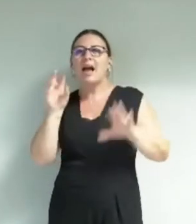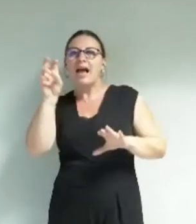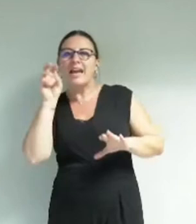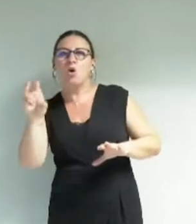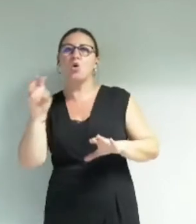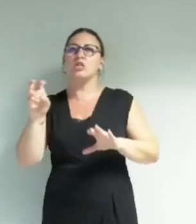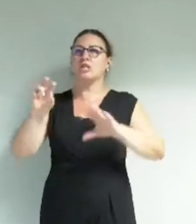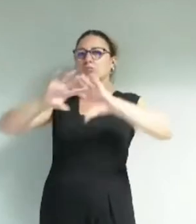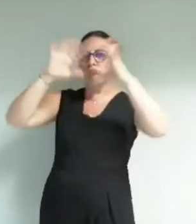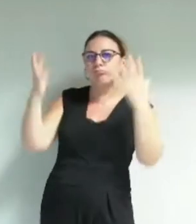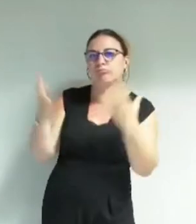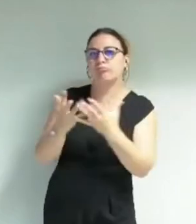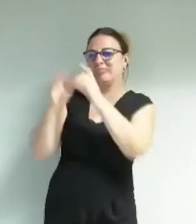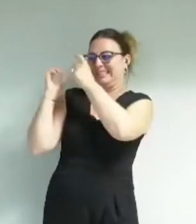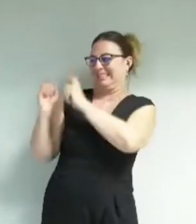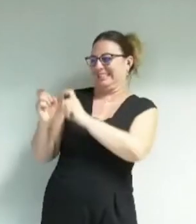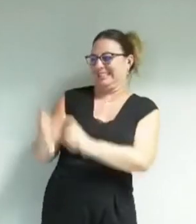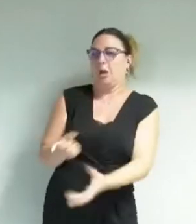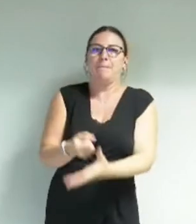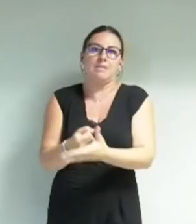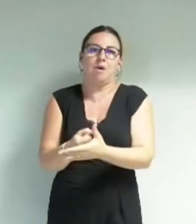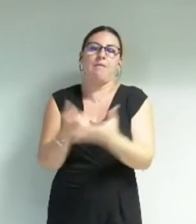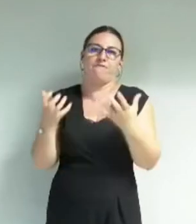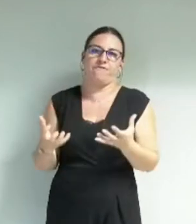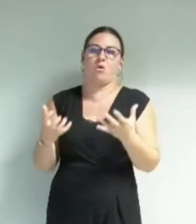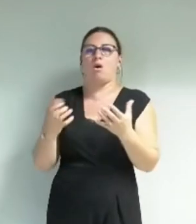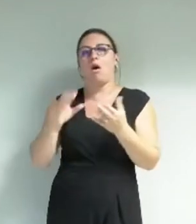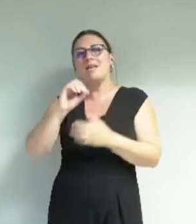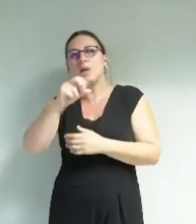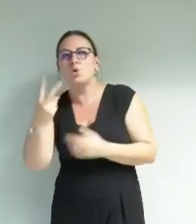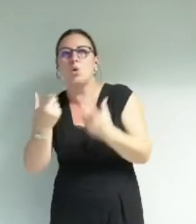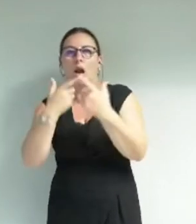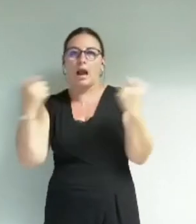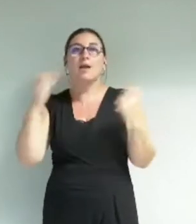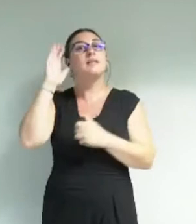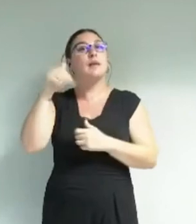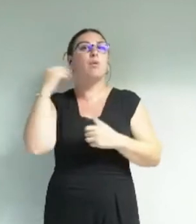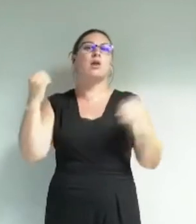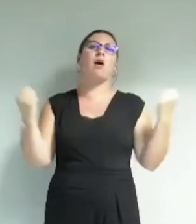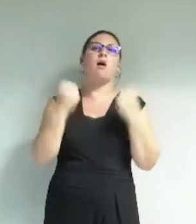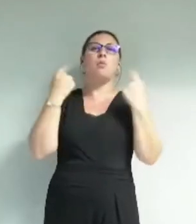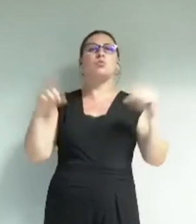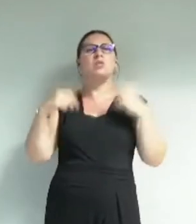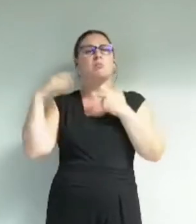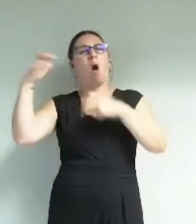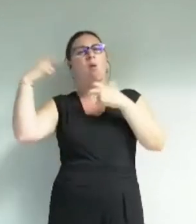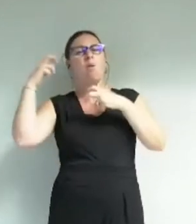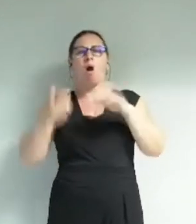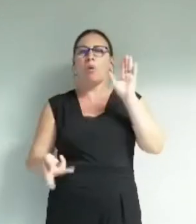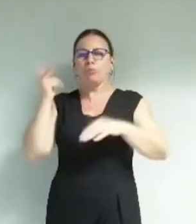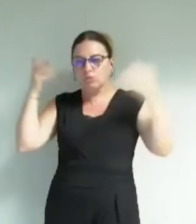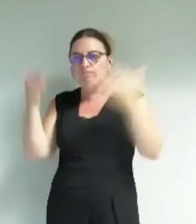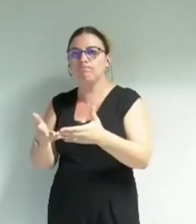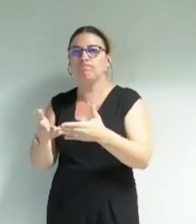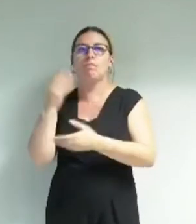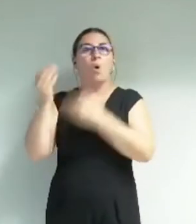des projets. C'est pour cela sans doute que les musiques actuelles lourdement sonorées sont privilégiées. Il y a